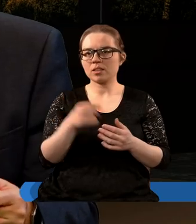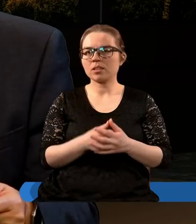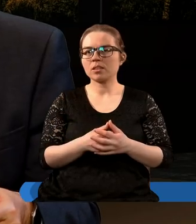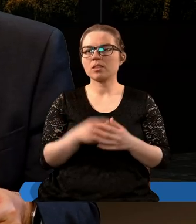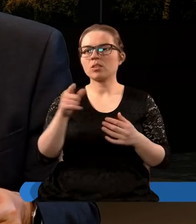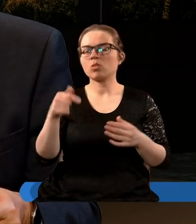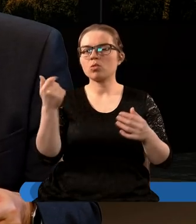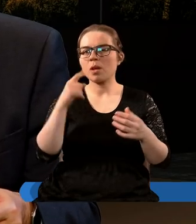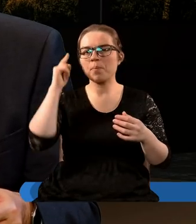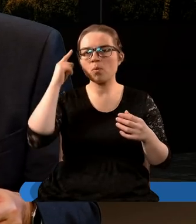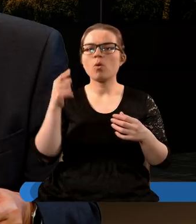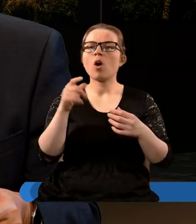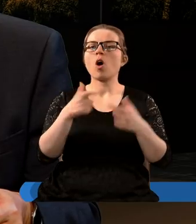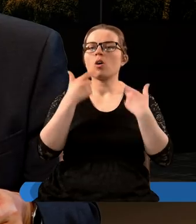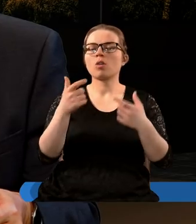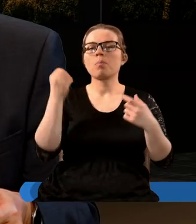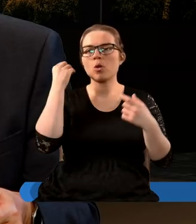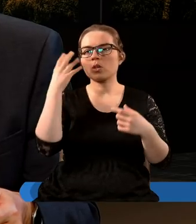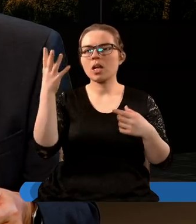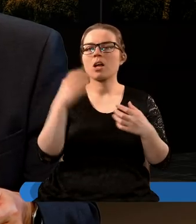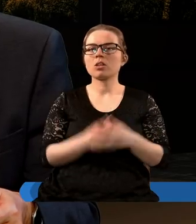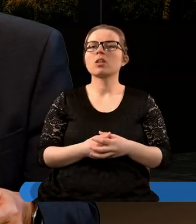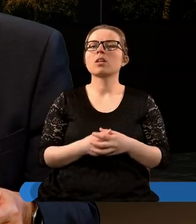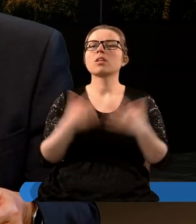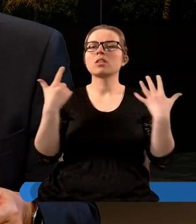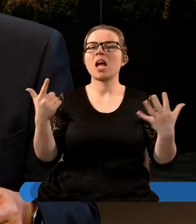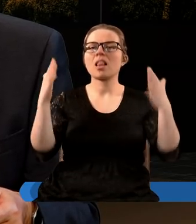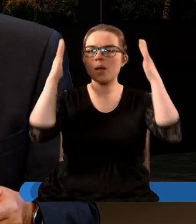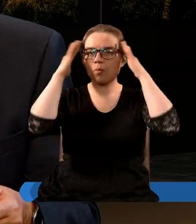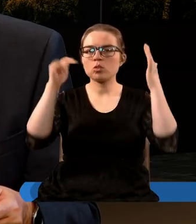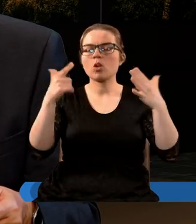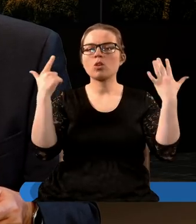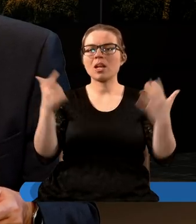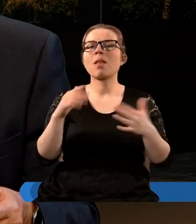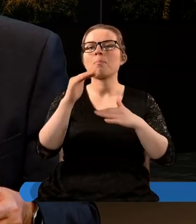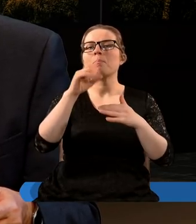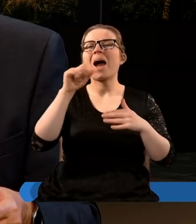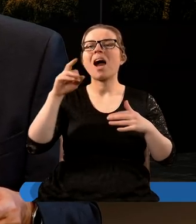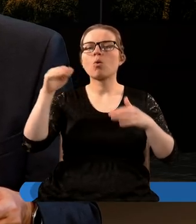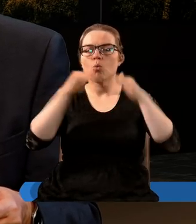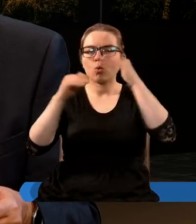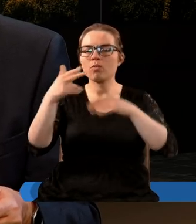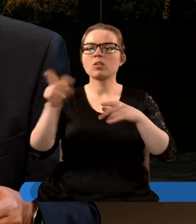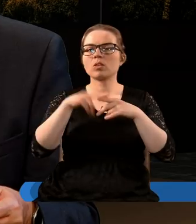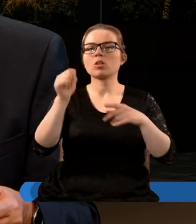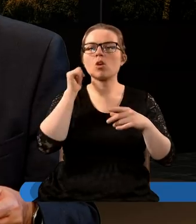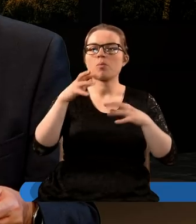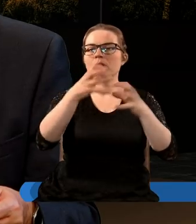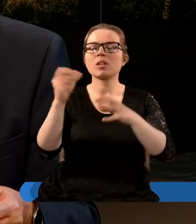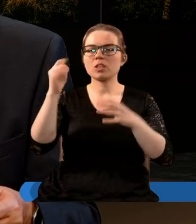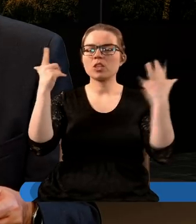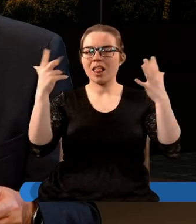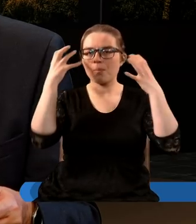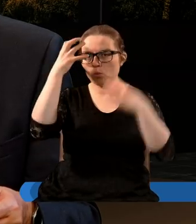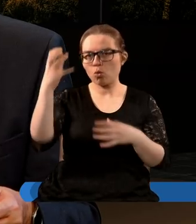Tu trzeba umysłu obdarzonego mądrością. Siedem głów to siedem pagórków, na których rozsiadła się kobieta i